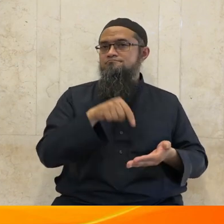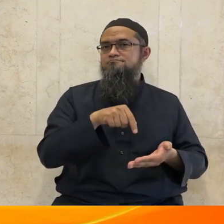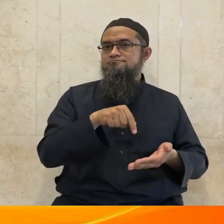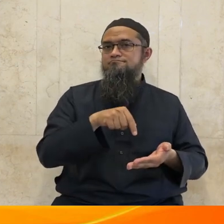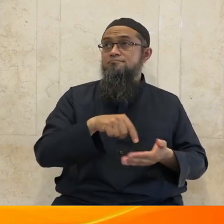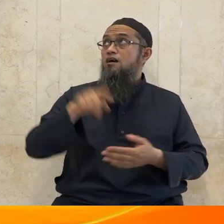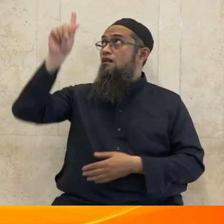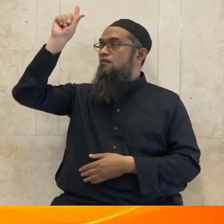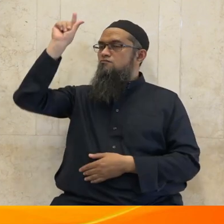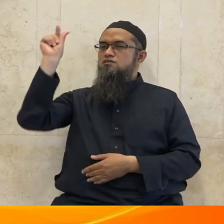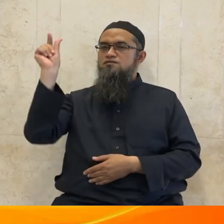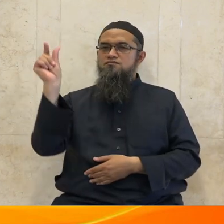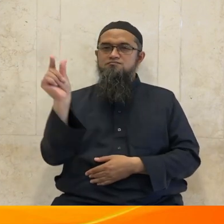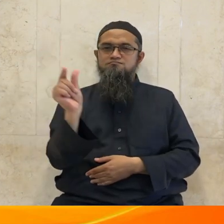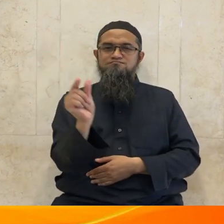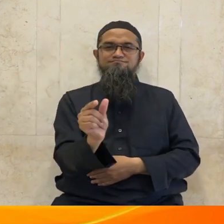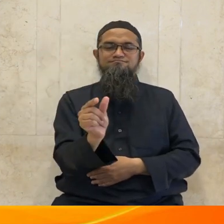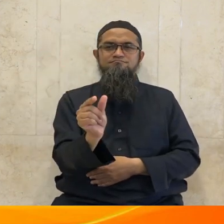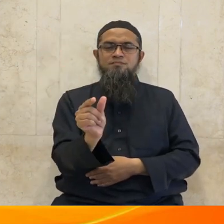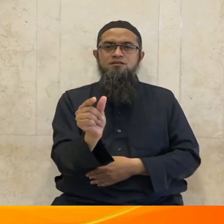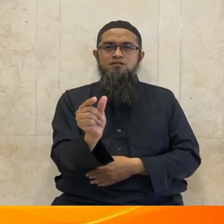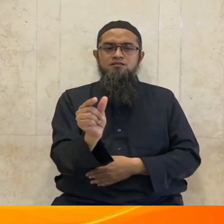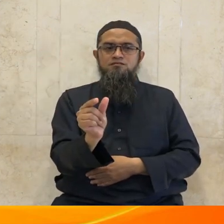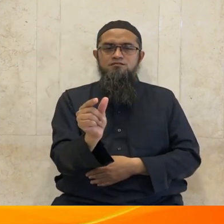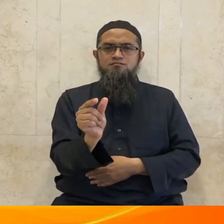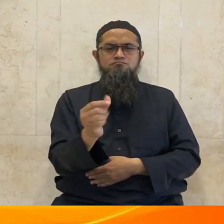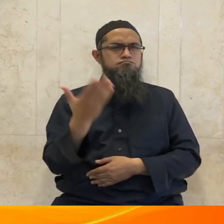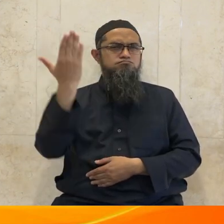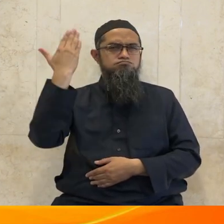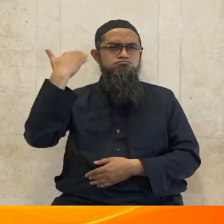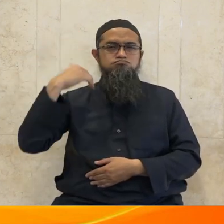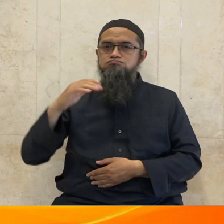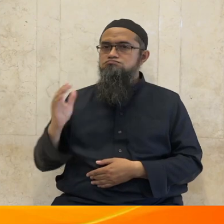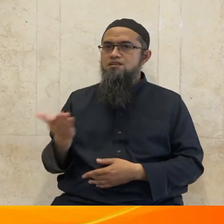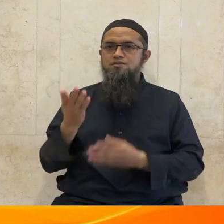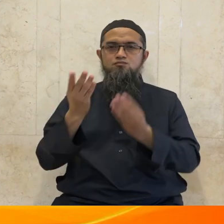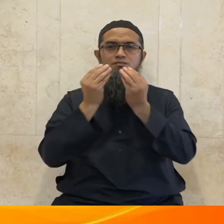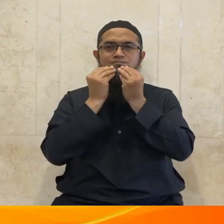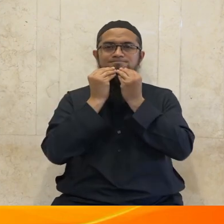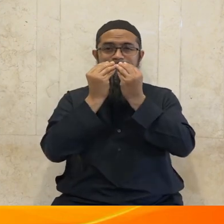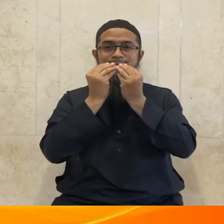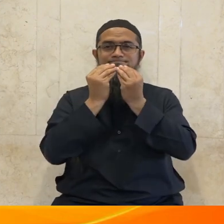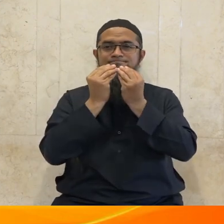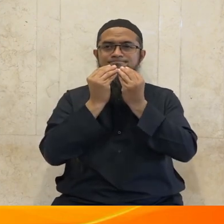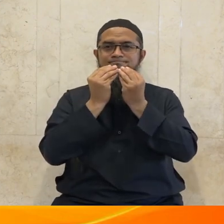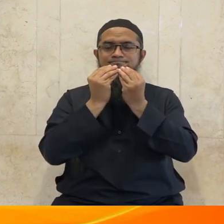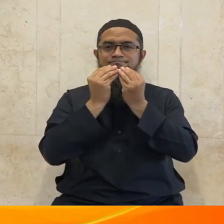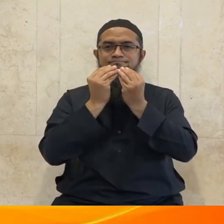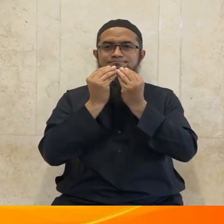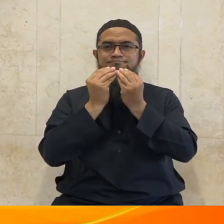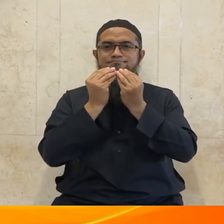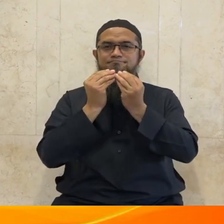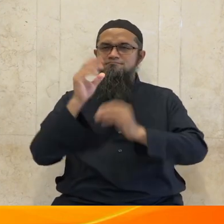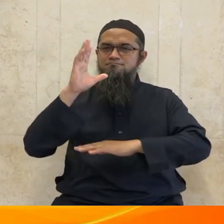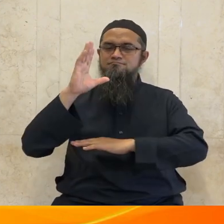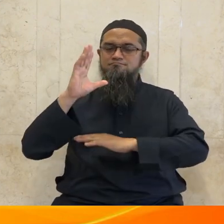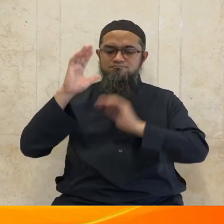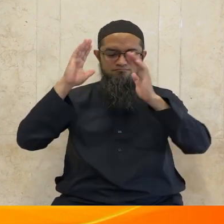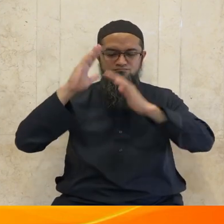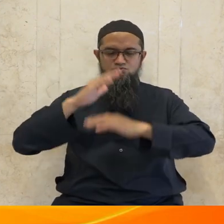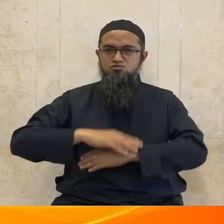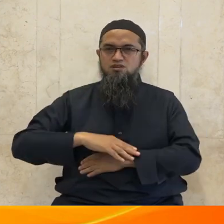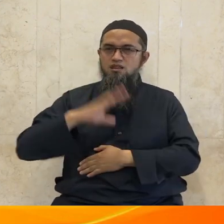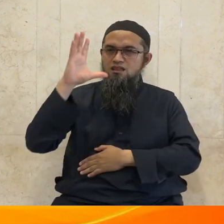beliau tidak mampu menahan keharuannya sehingga hanya menangis terseduh-seduh karenanya